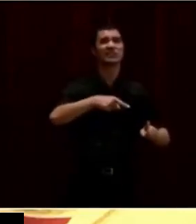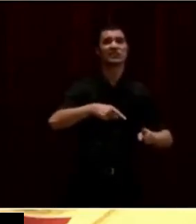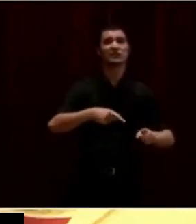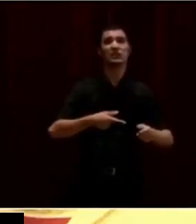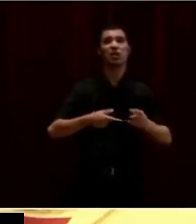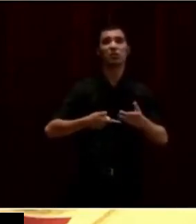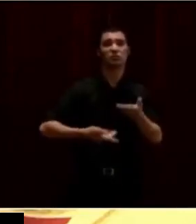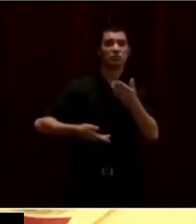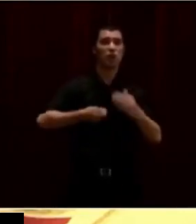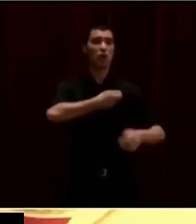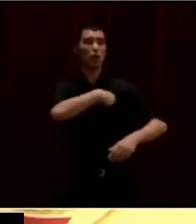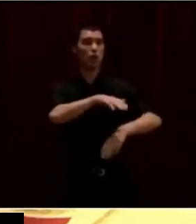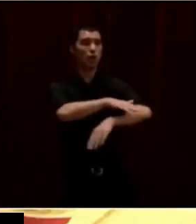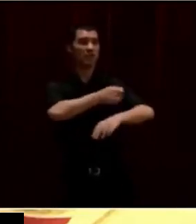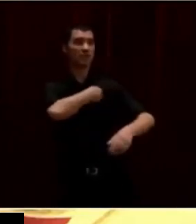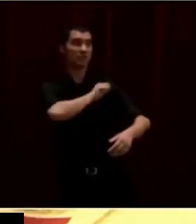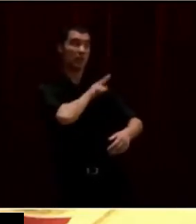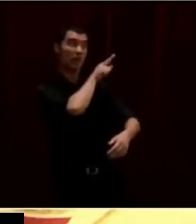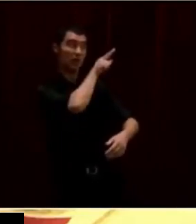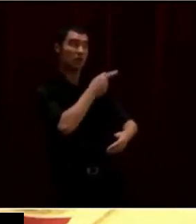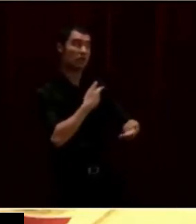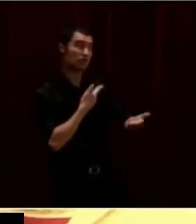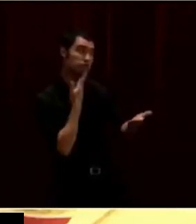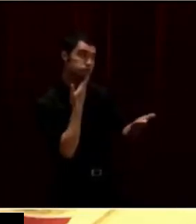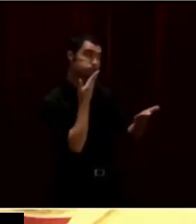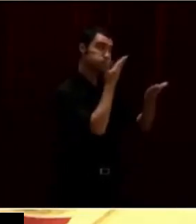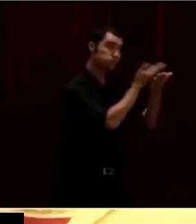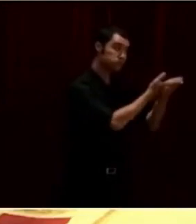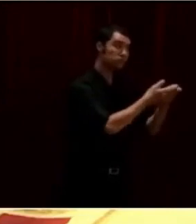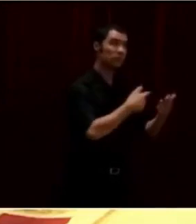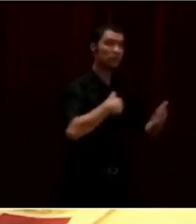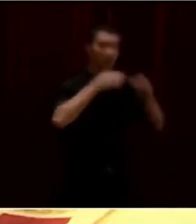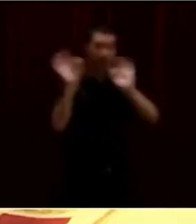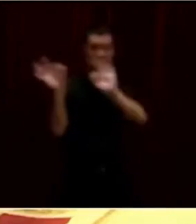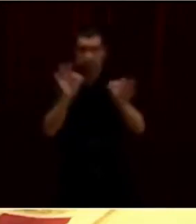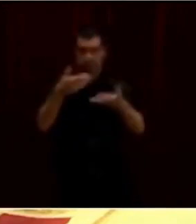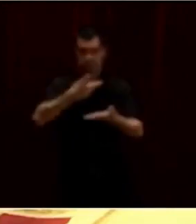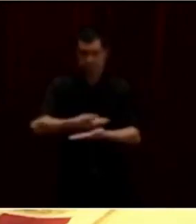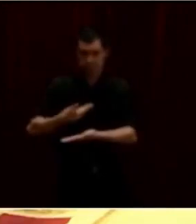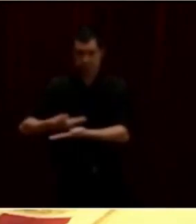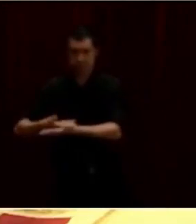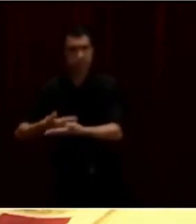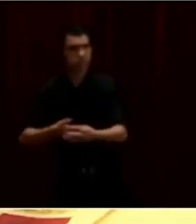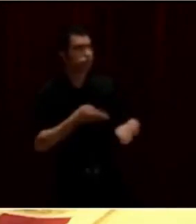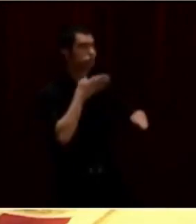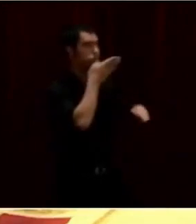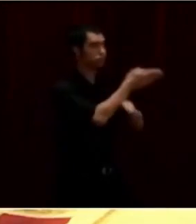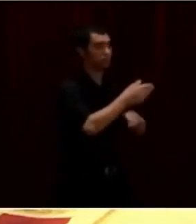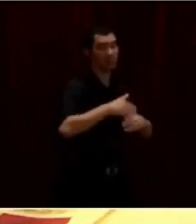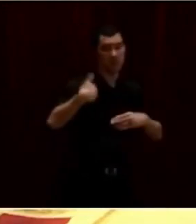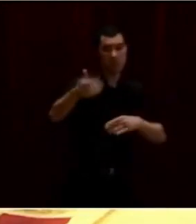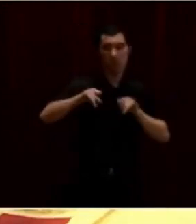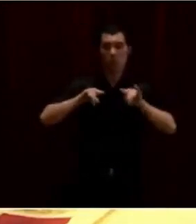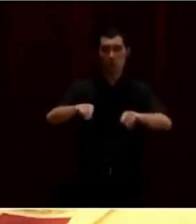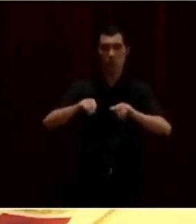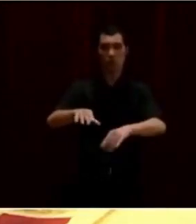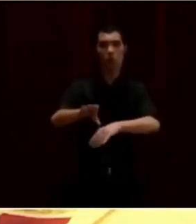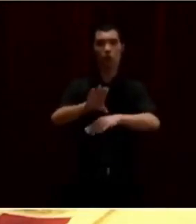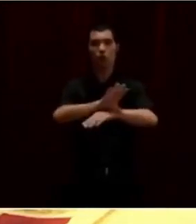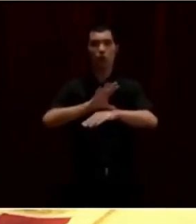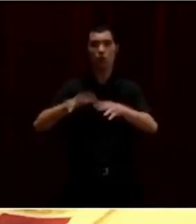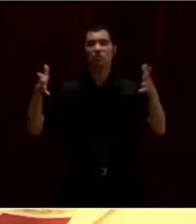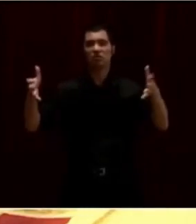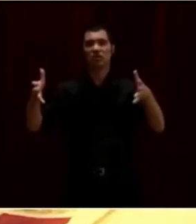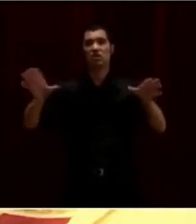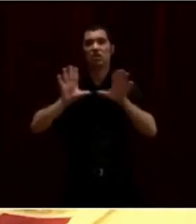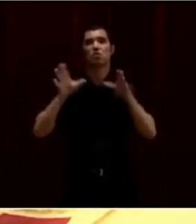central i s'està preparant la documentació, espero que podran anar a dilluns al Consell de Govern, s'està plantejant la documentació per enviar